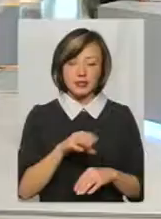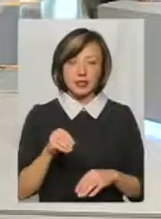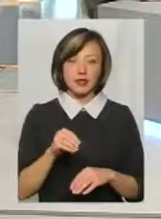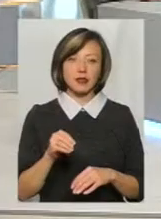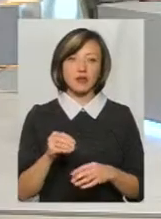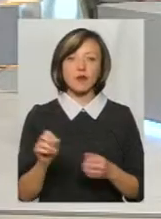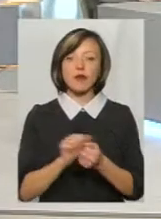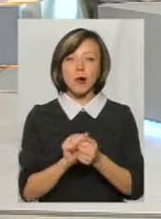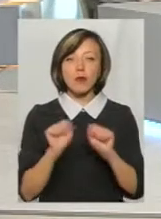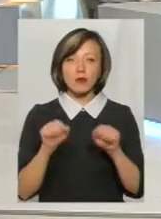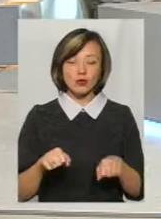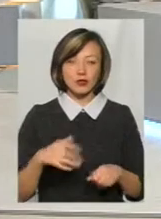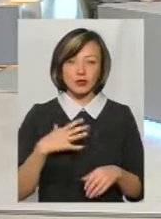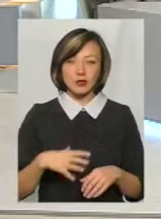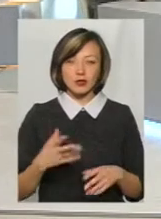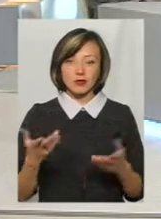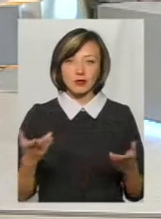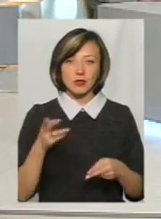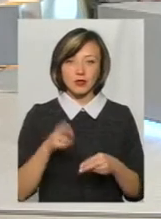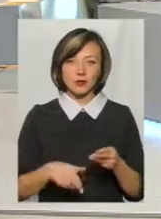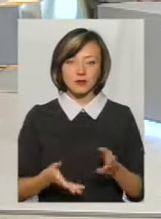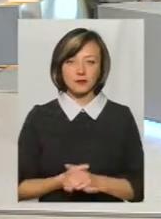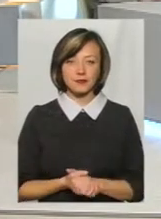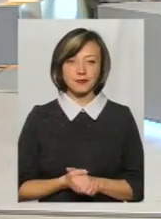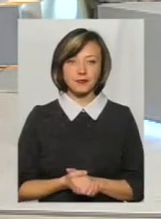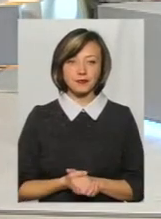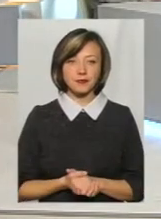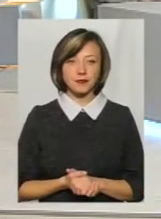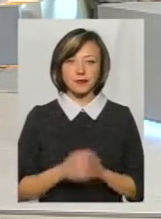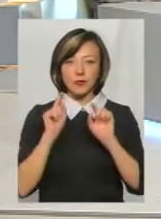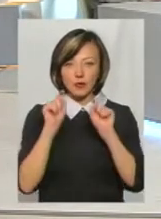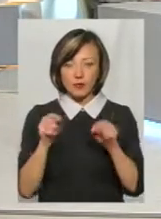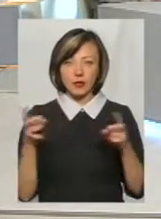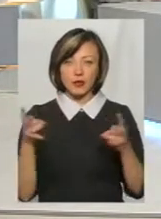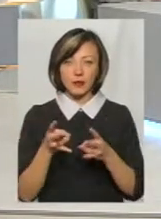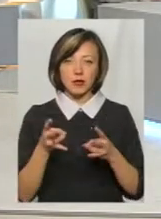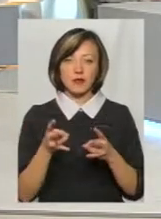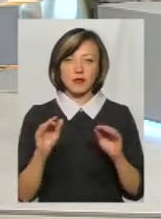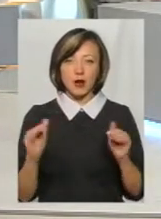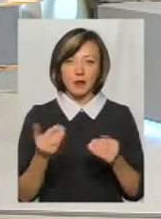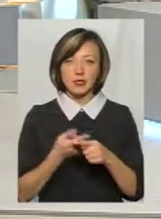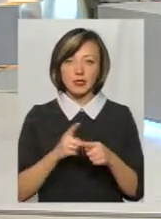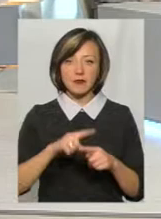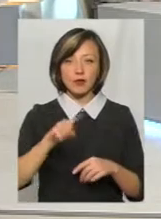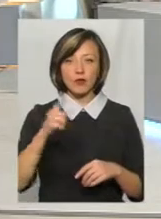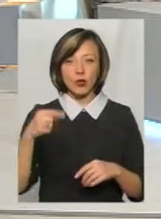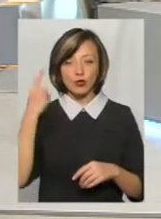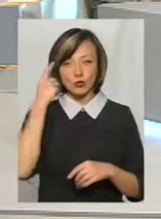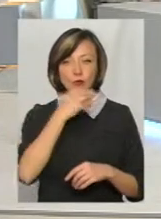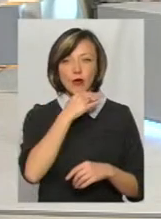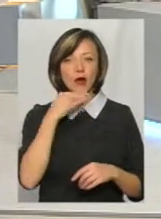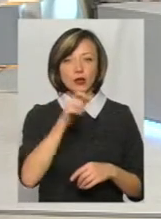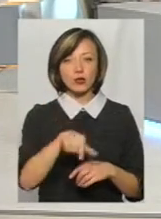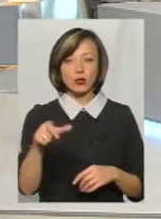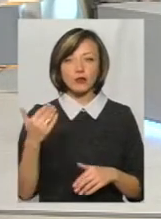Звичайно, ми можемо, у нас просто час залишується.-ні-ні, маю на увазі, що треба все-таки сконцентруватися. І от в рамках оцих вимог, я думаю, багато